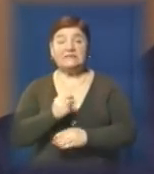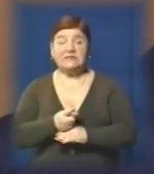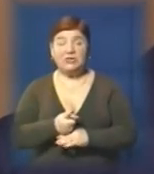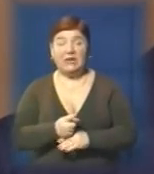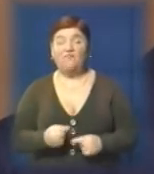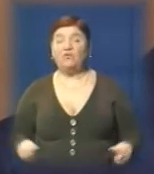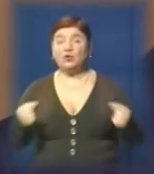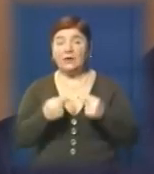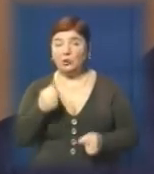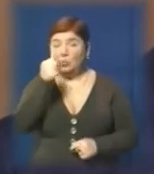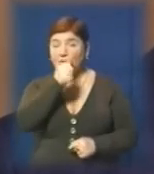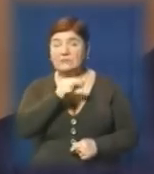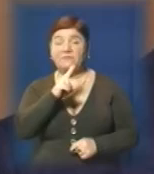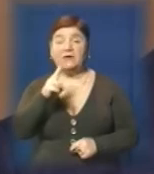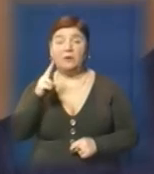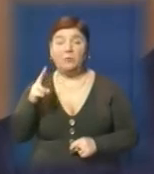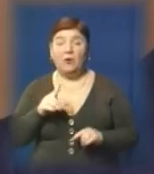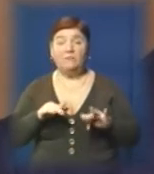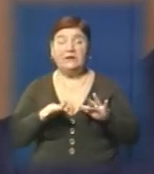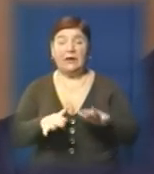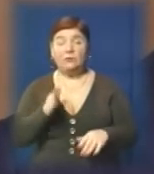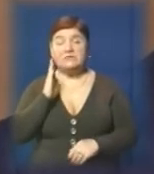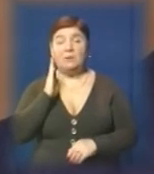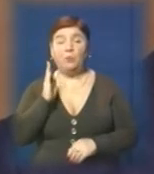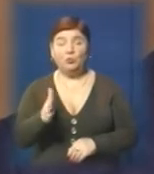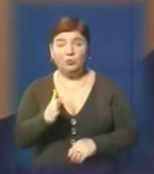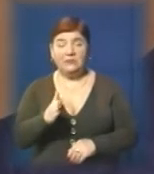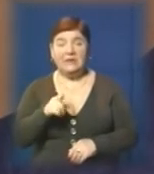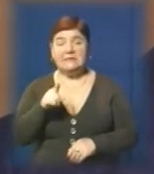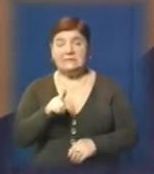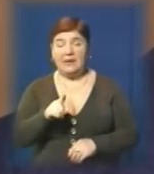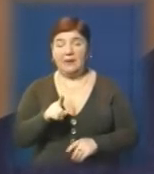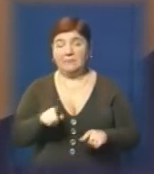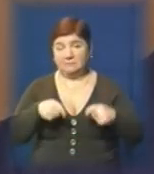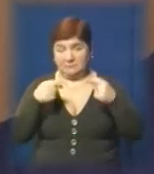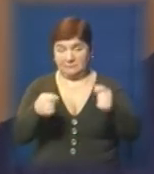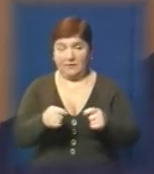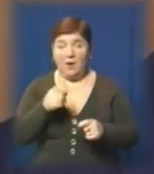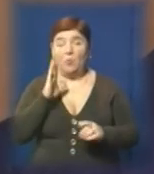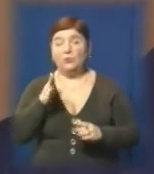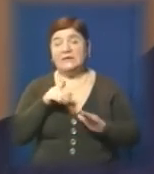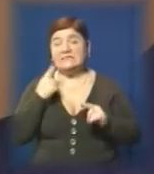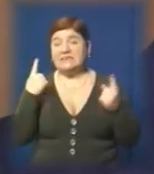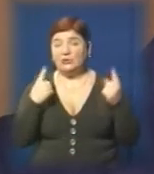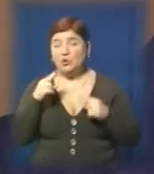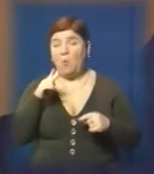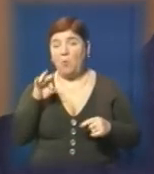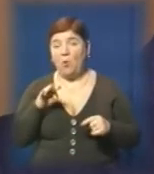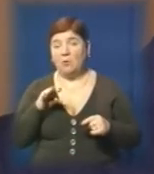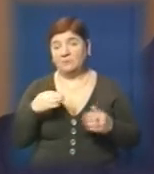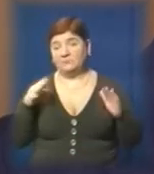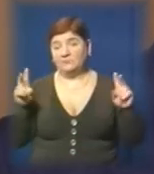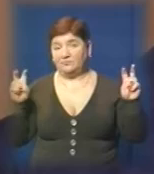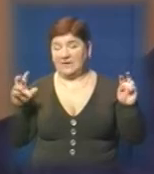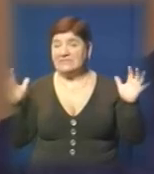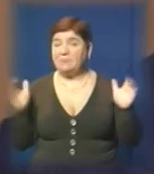конкретному році, які саме види діяльності будуть кредитуватися. Але це однозначно будуть заходи по енергозбереженню,